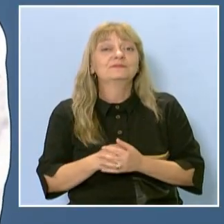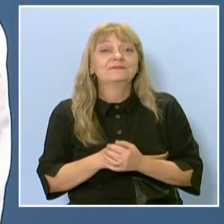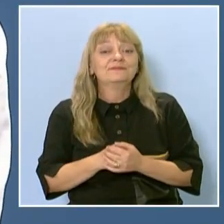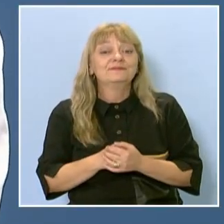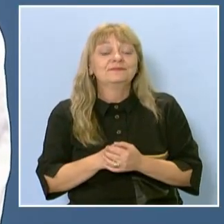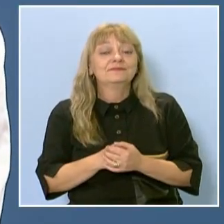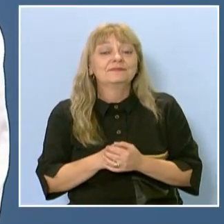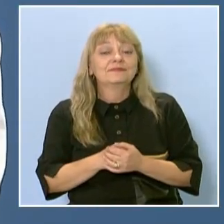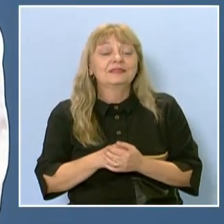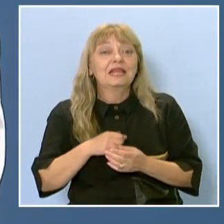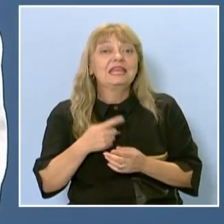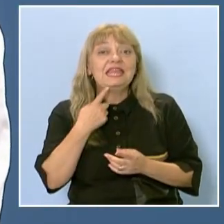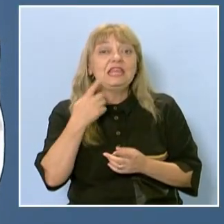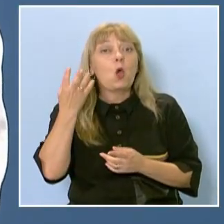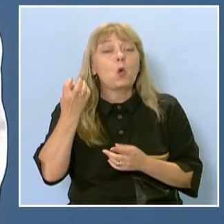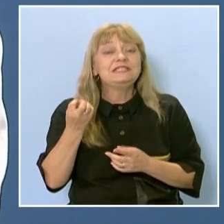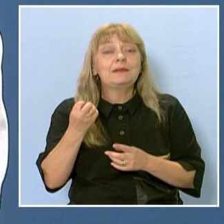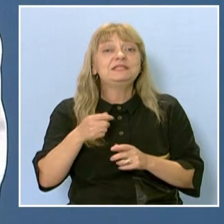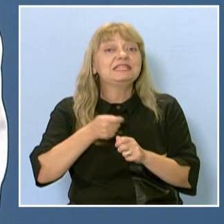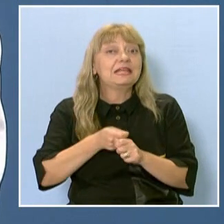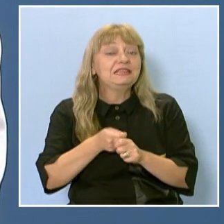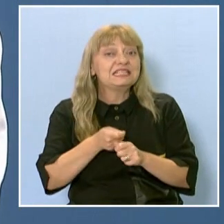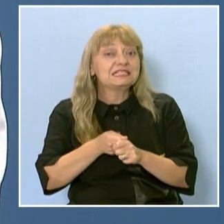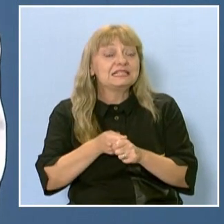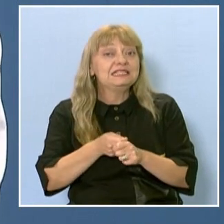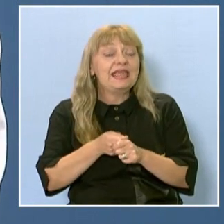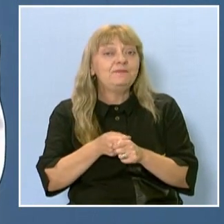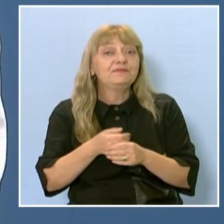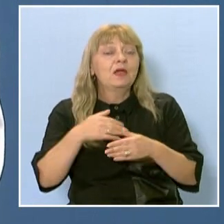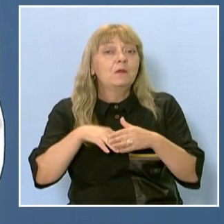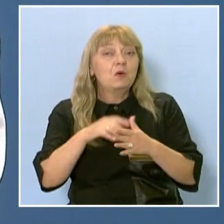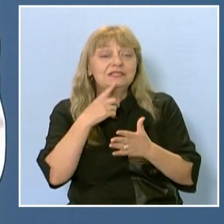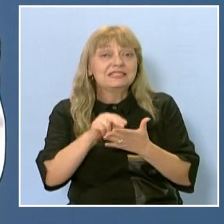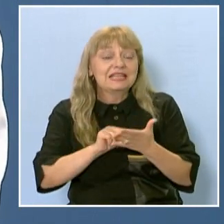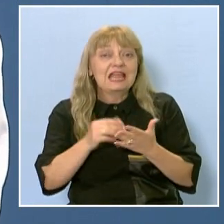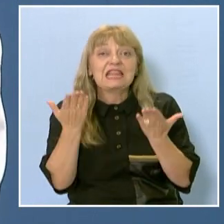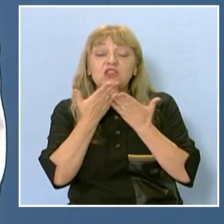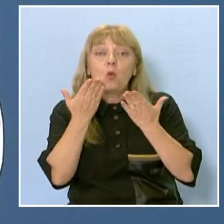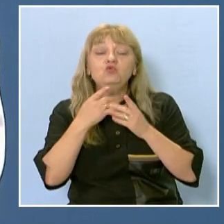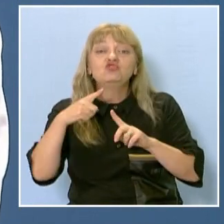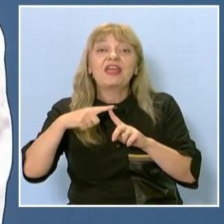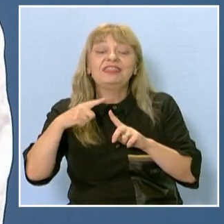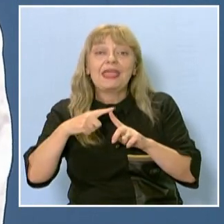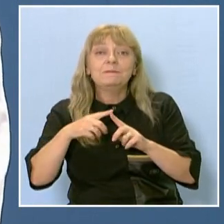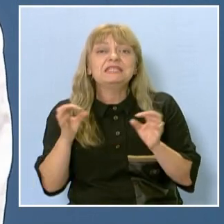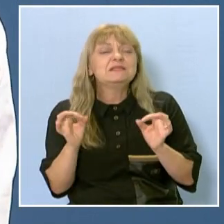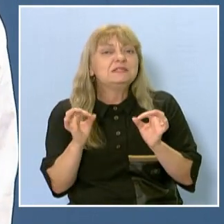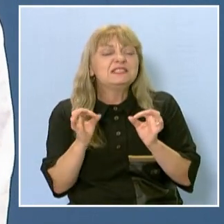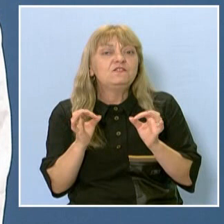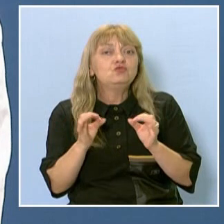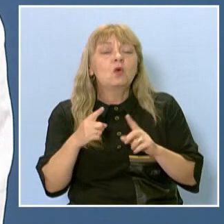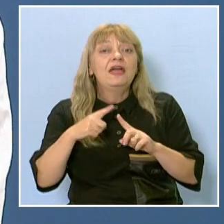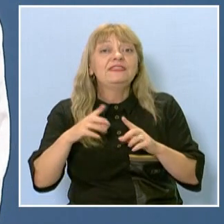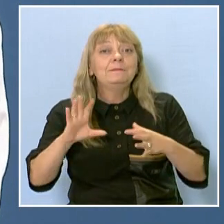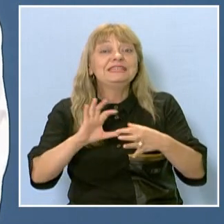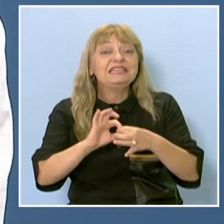И концепцията беше да се създаде подкаст на научна тема, като по-специфично темата да бъде свързан